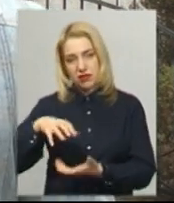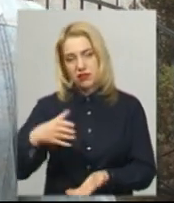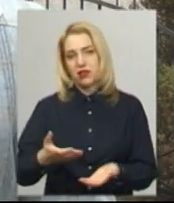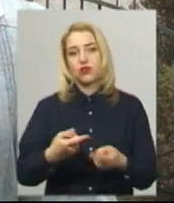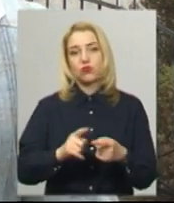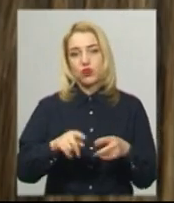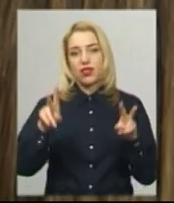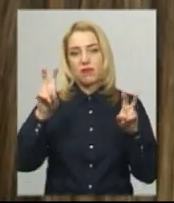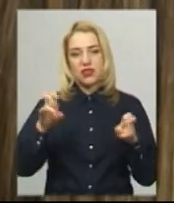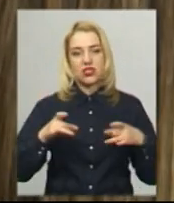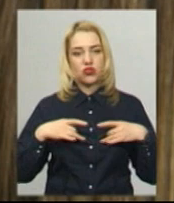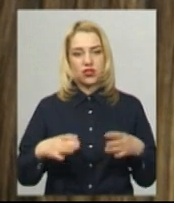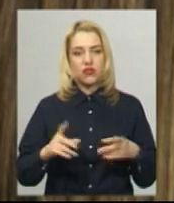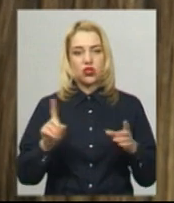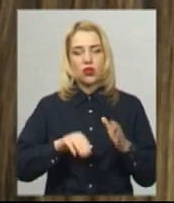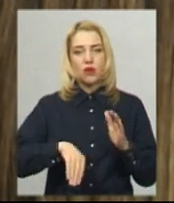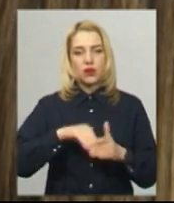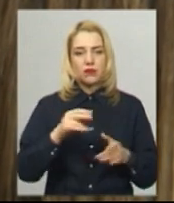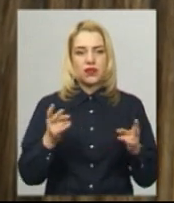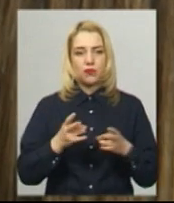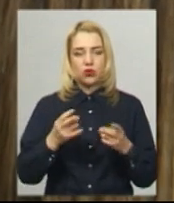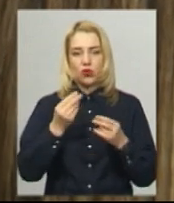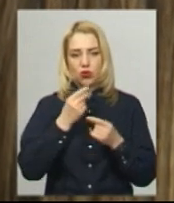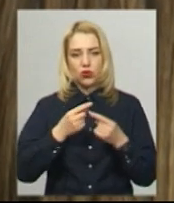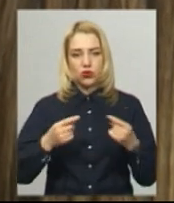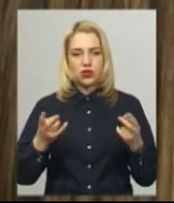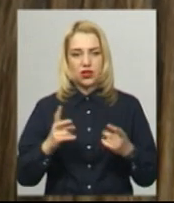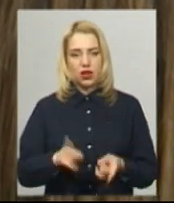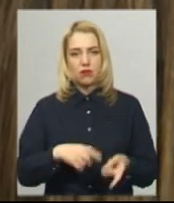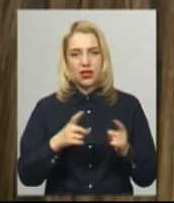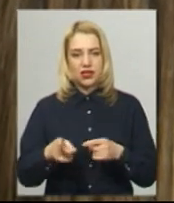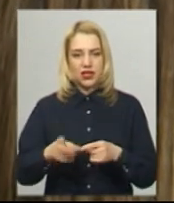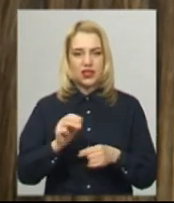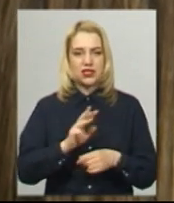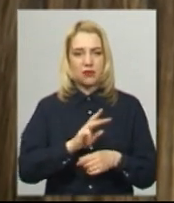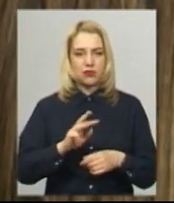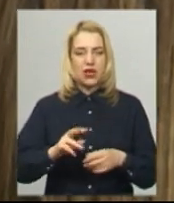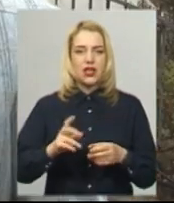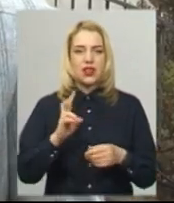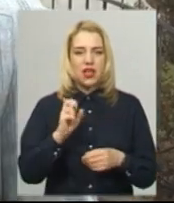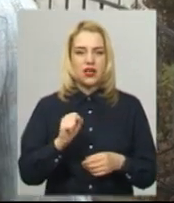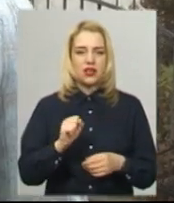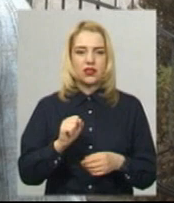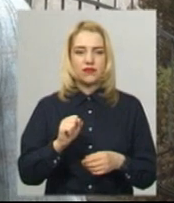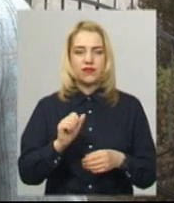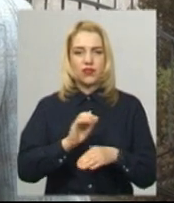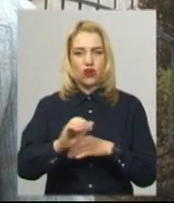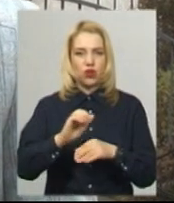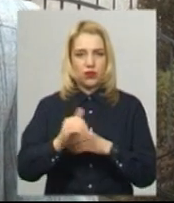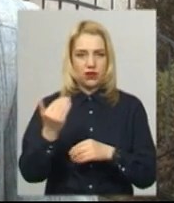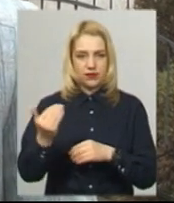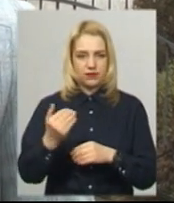тематичне свято. Аби придбати необхідну продукцію, потрібно перейти за посиланням на сторінку певного виробника. Щодня ми